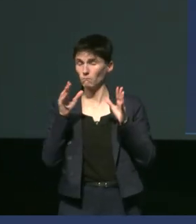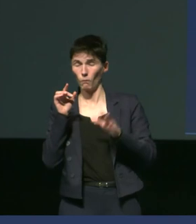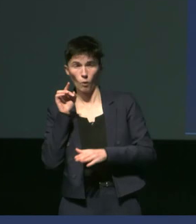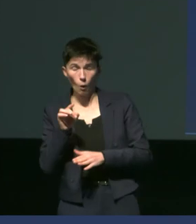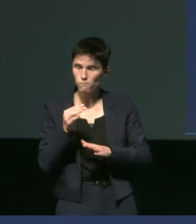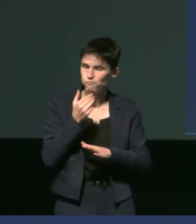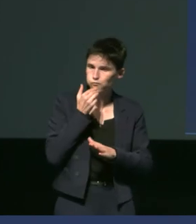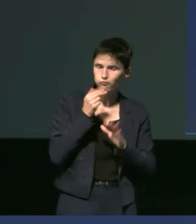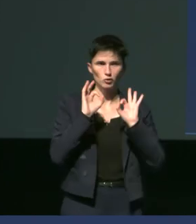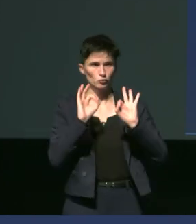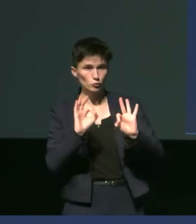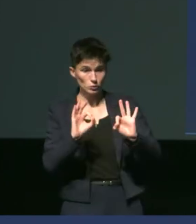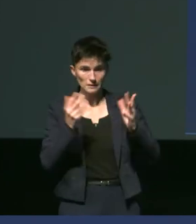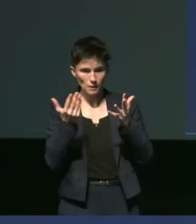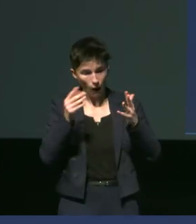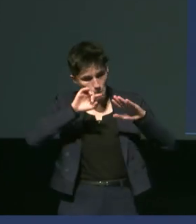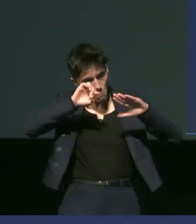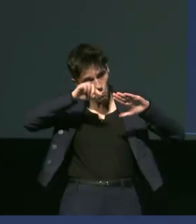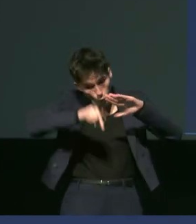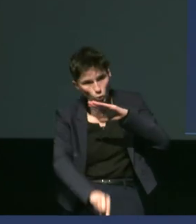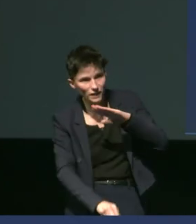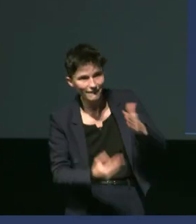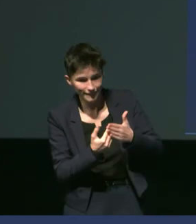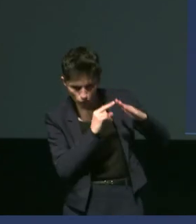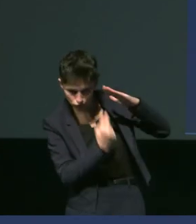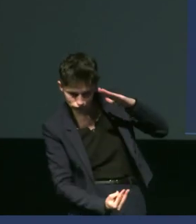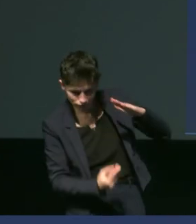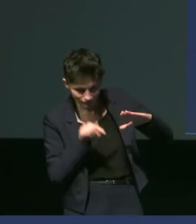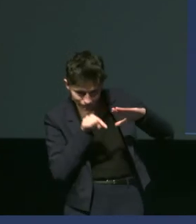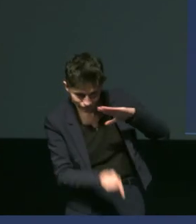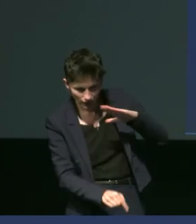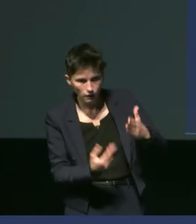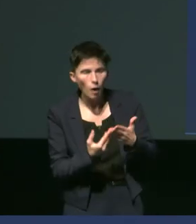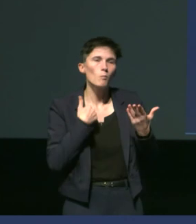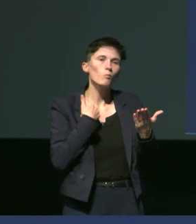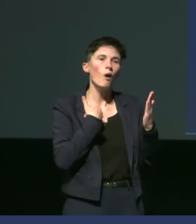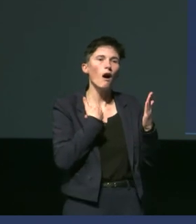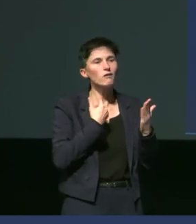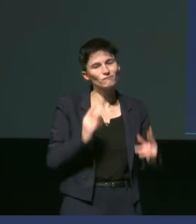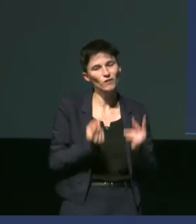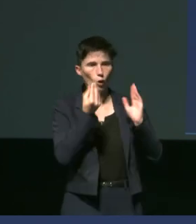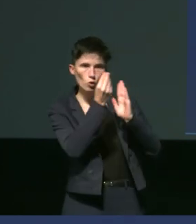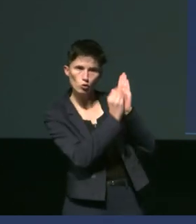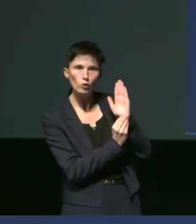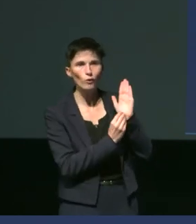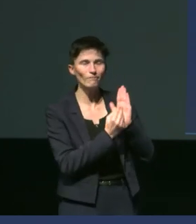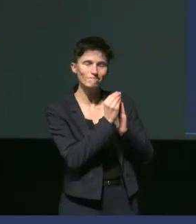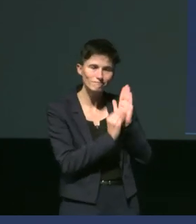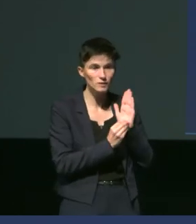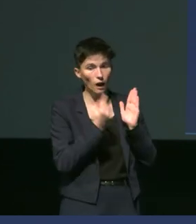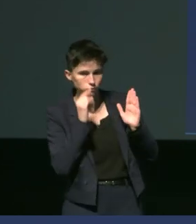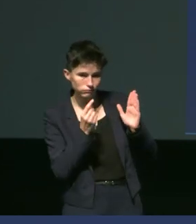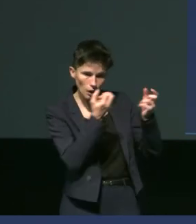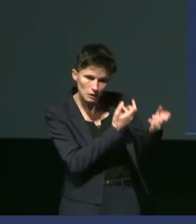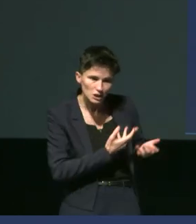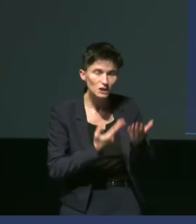efficace ça va être la plongée si je vous ai mis quelques quelques valeurs de la durée moyenne maximum de la plongée je connais pas